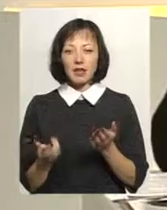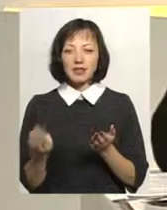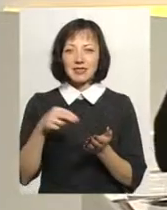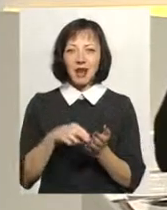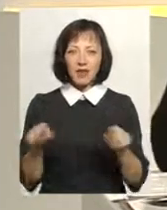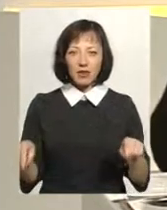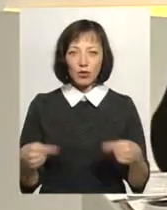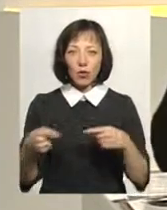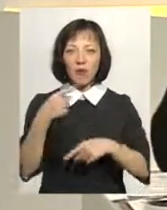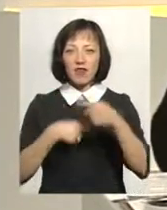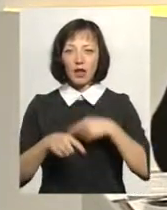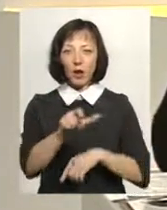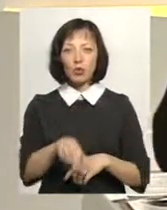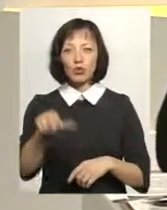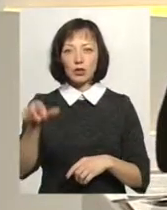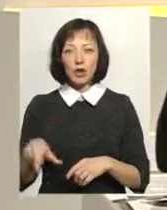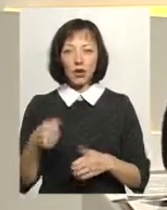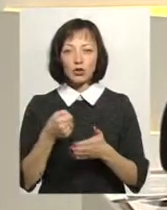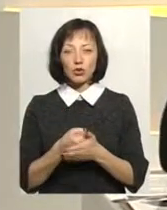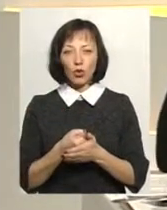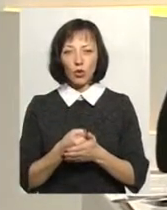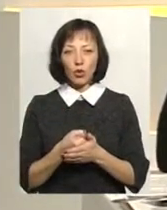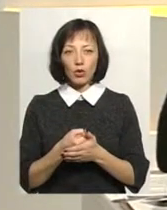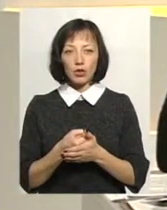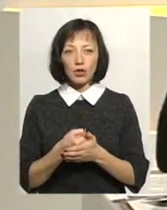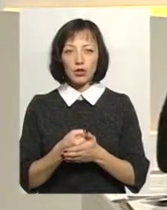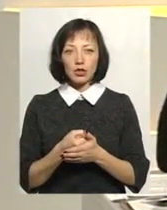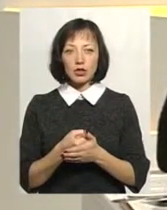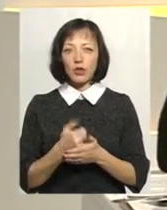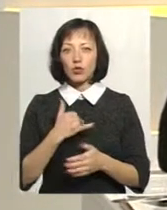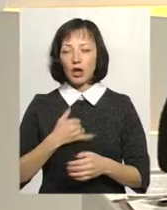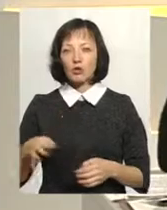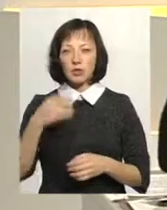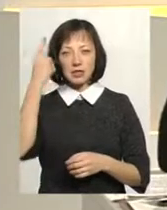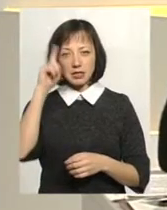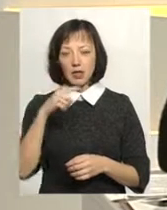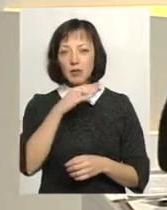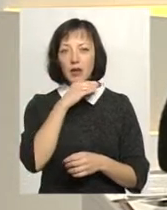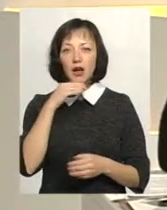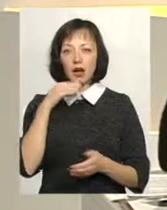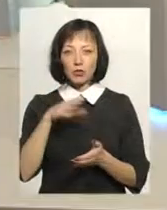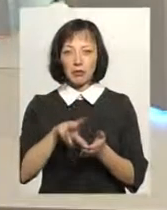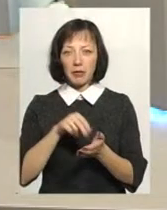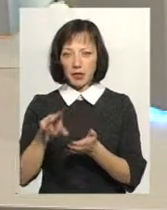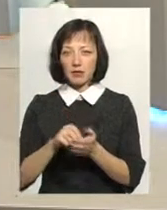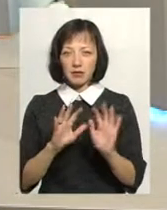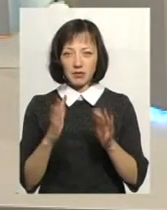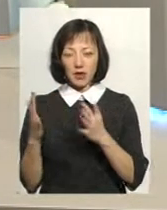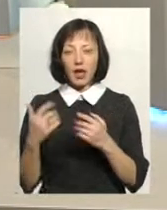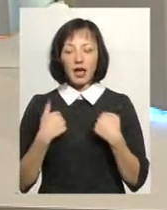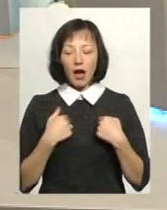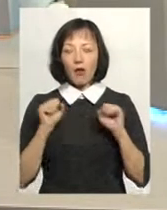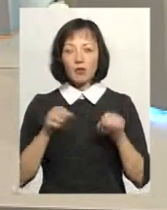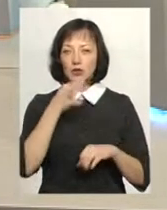повертають людей до цього, до нашої області, я теж знаю, де дуже багато. Я можу сказати, що